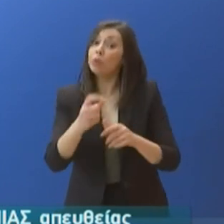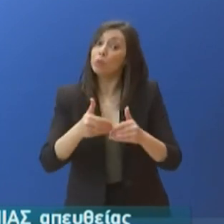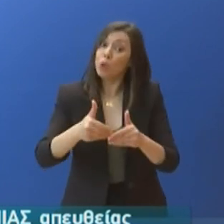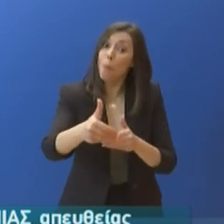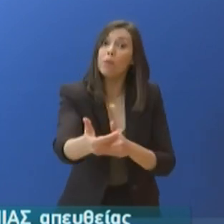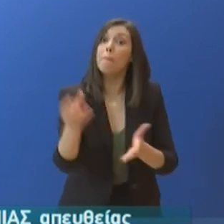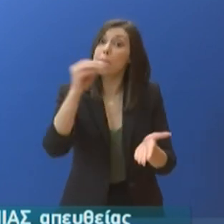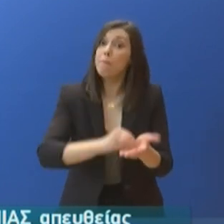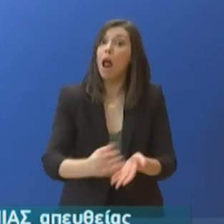πιστώσεις χρειαστεί